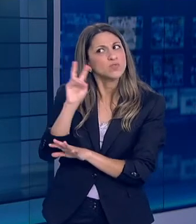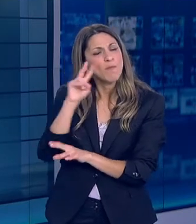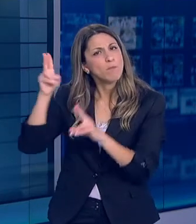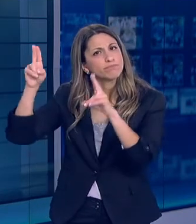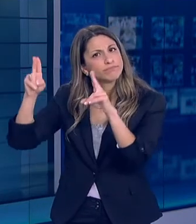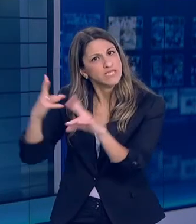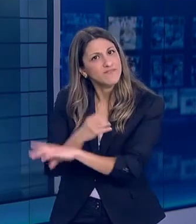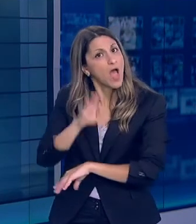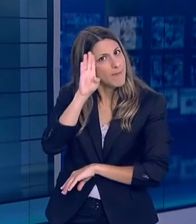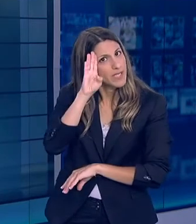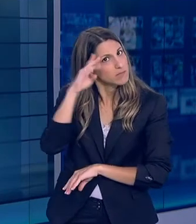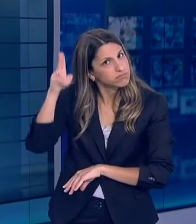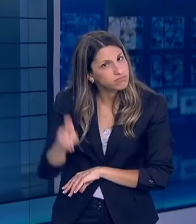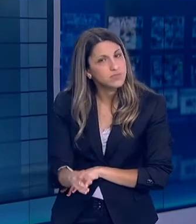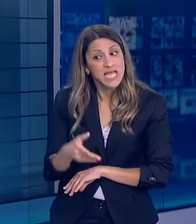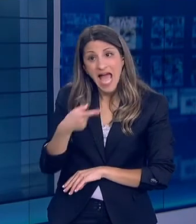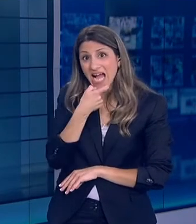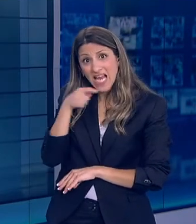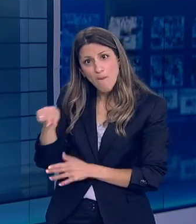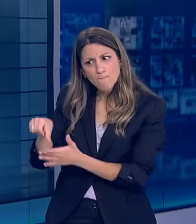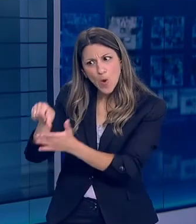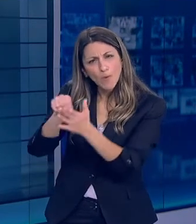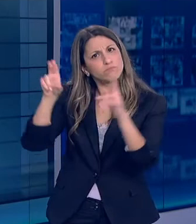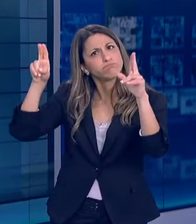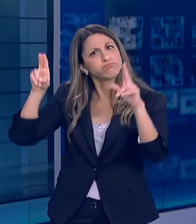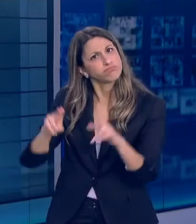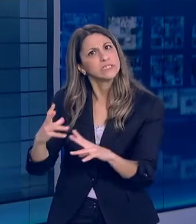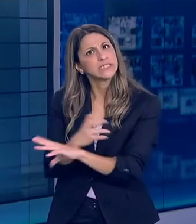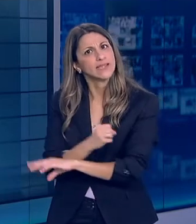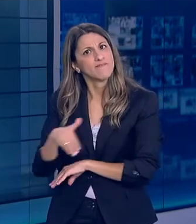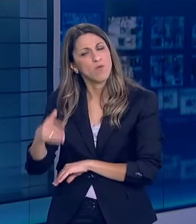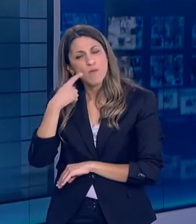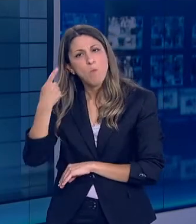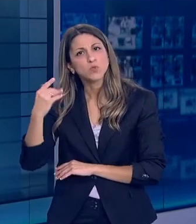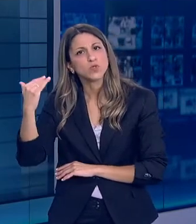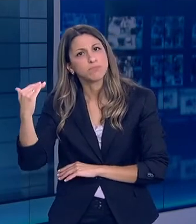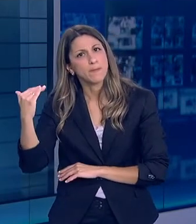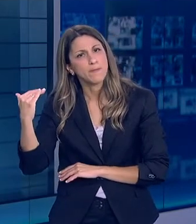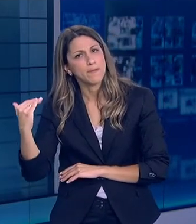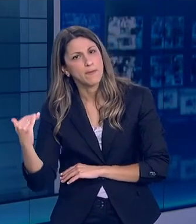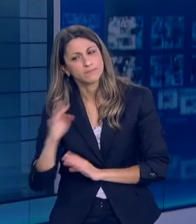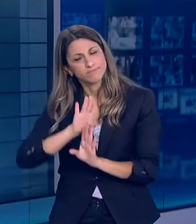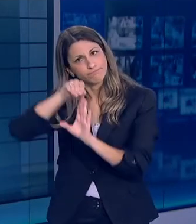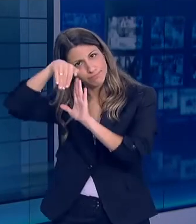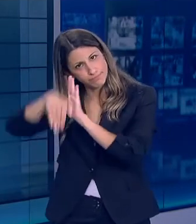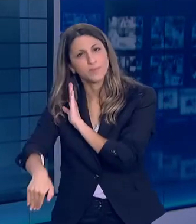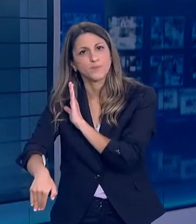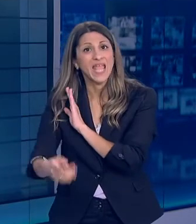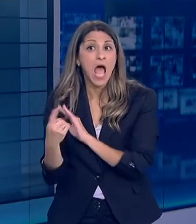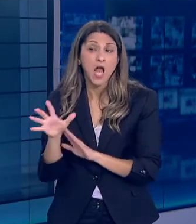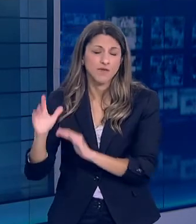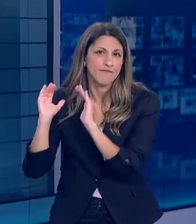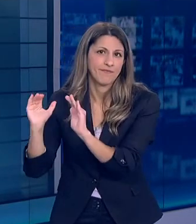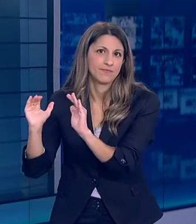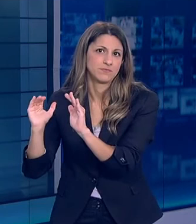κρούσματα Και στην Αμερική ακόμα Και στην Αγγλία Μέσα στην Αγγλία Υπάρχουν περιοχές οι οποίες μειώνεται Σταδιακά επιδημία Και άλλες περιοχές οι οποίες έχουν περισσότερα